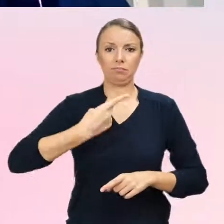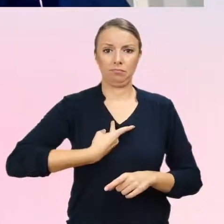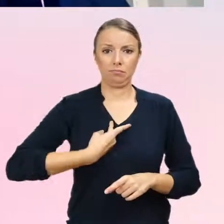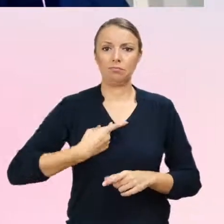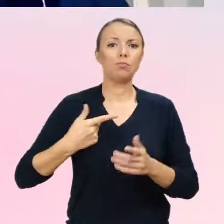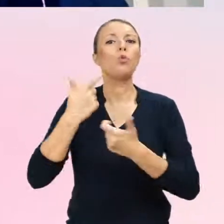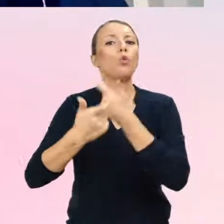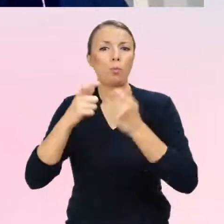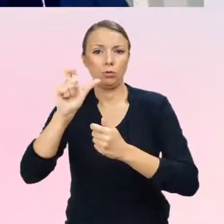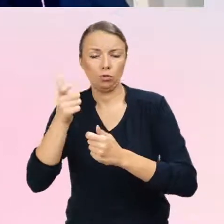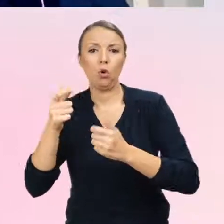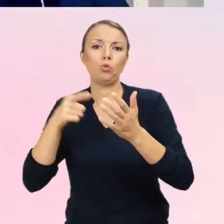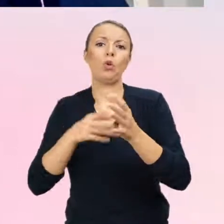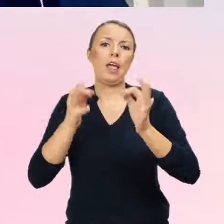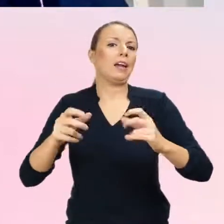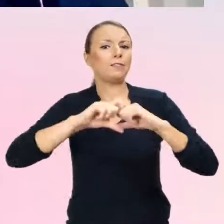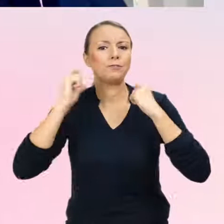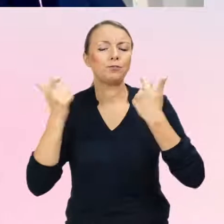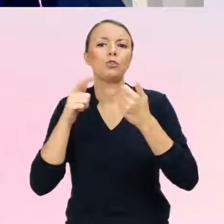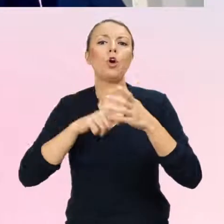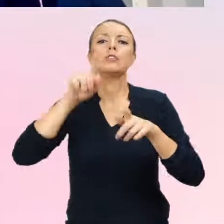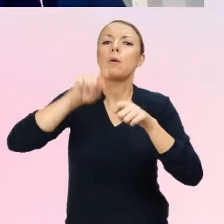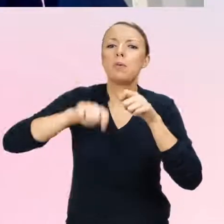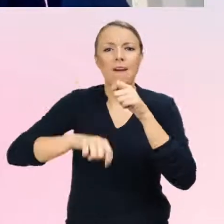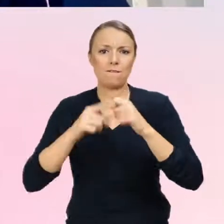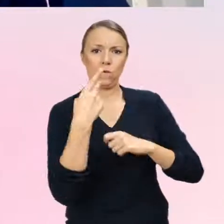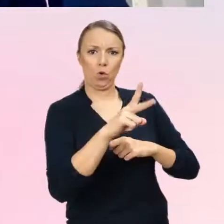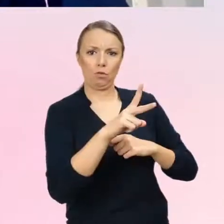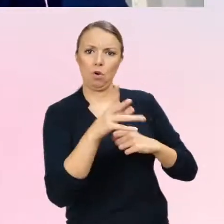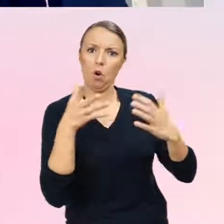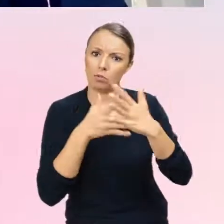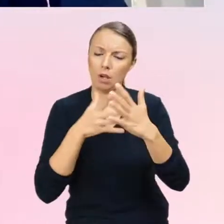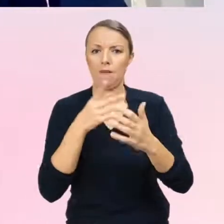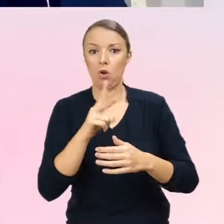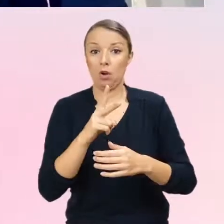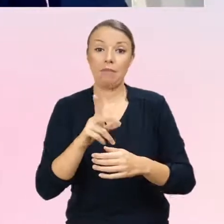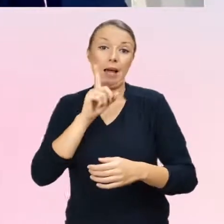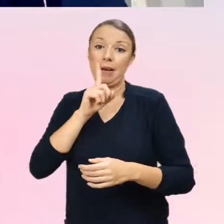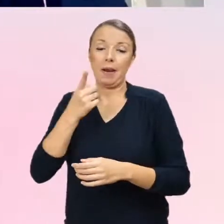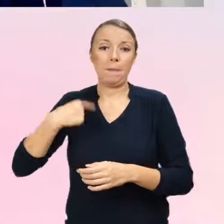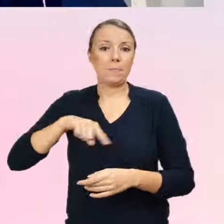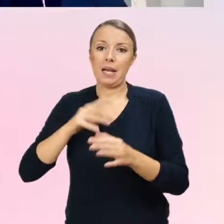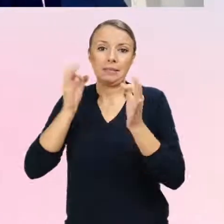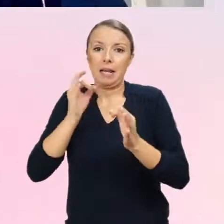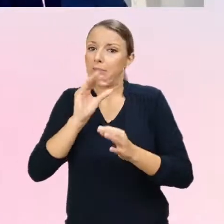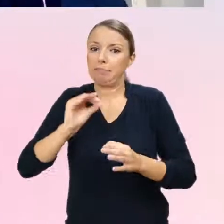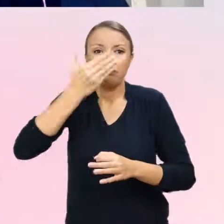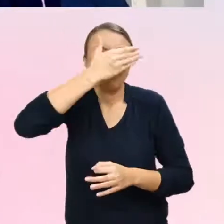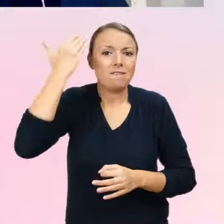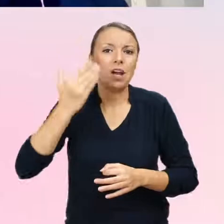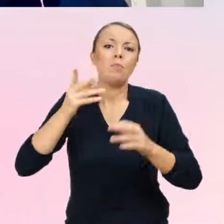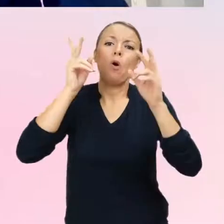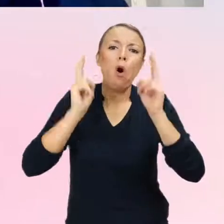reewaluacji. I my do końca nie wiemy jeszcze, jak te standardy będą wyglądać,